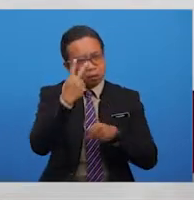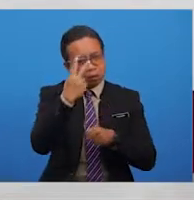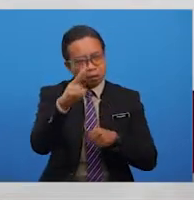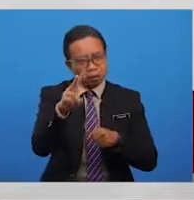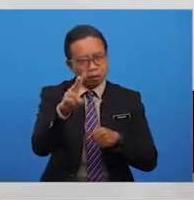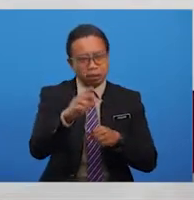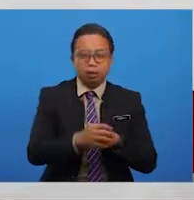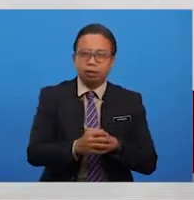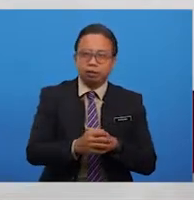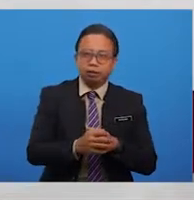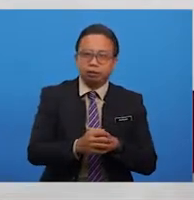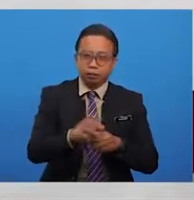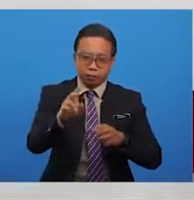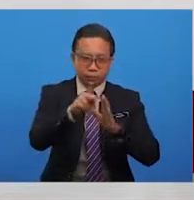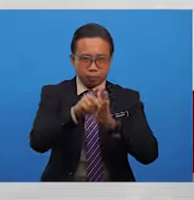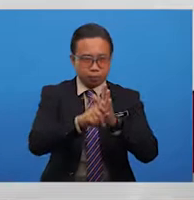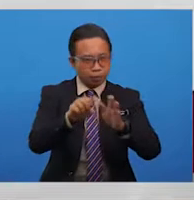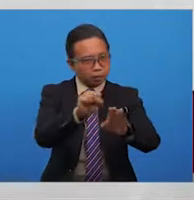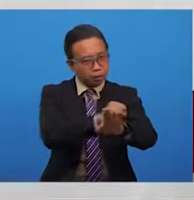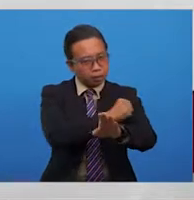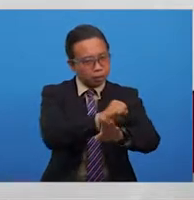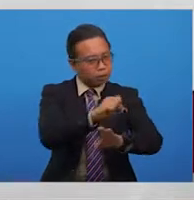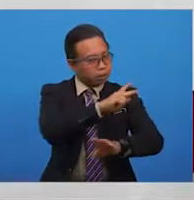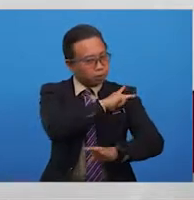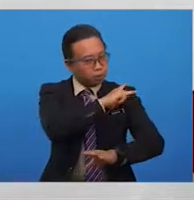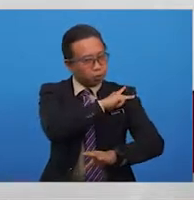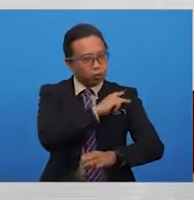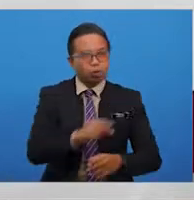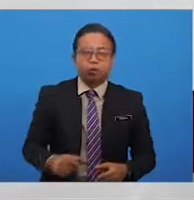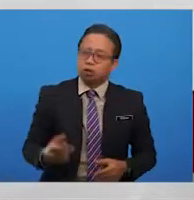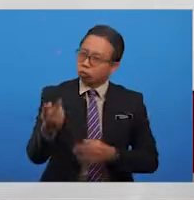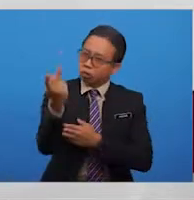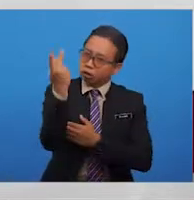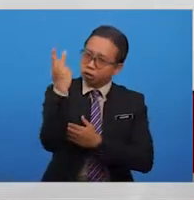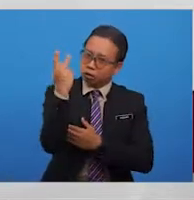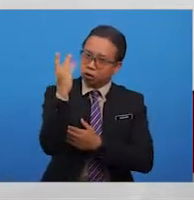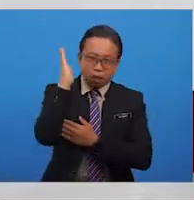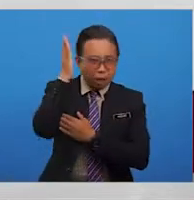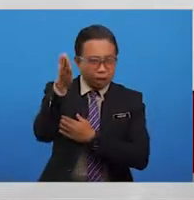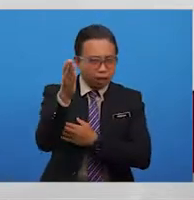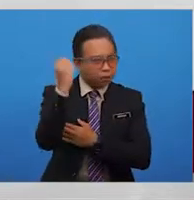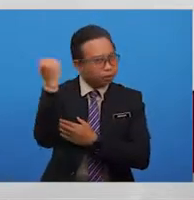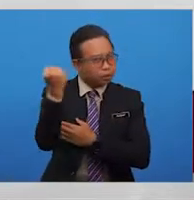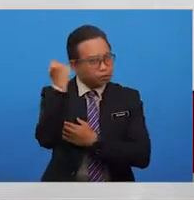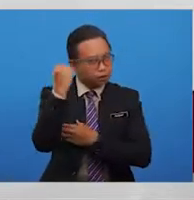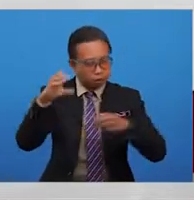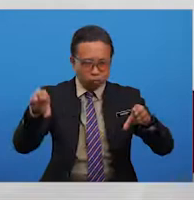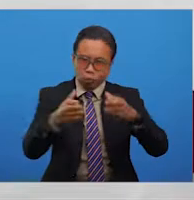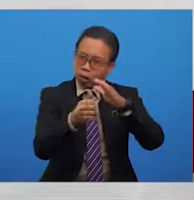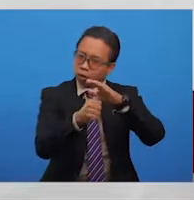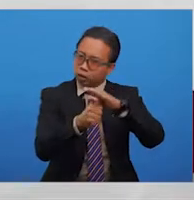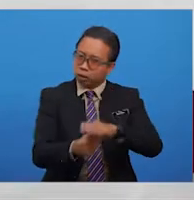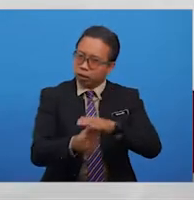apabila penyajak mengatakan bahawa pemimpin perang yang sedang berkuasa akan sentiasa membuat